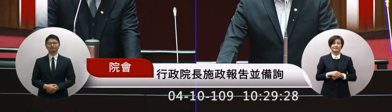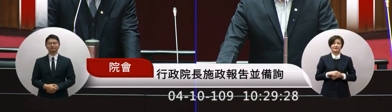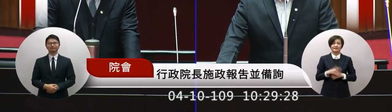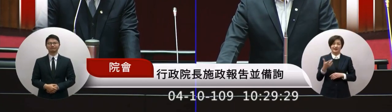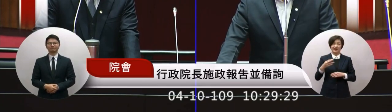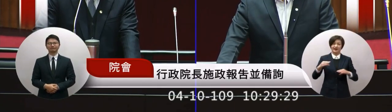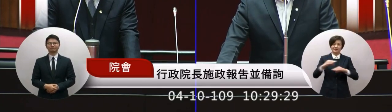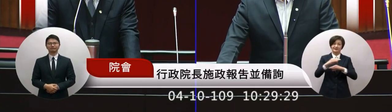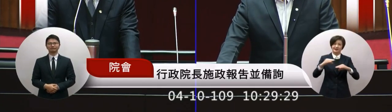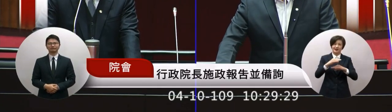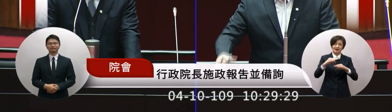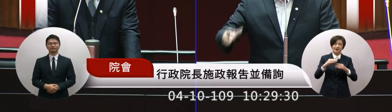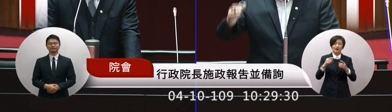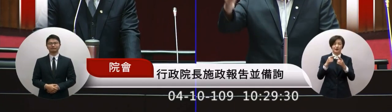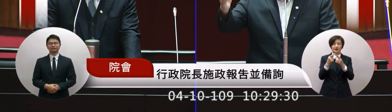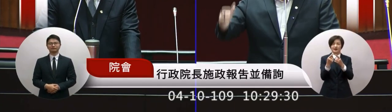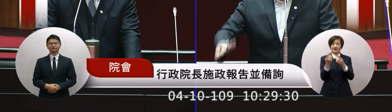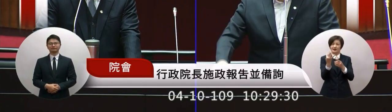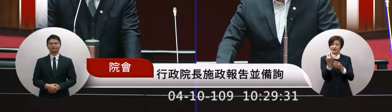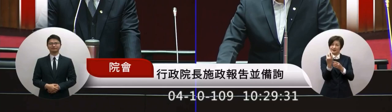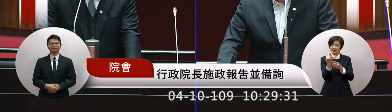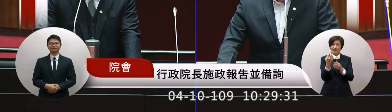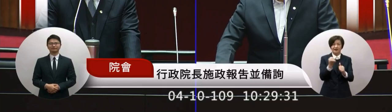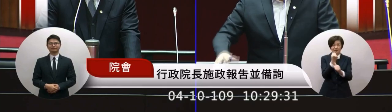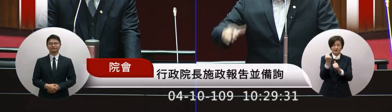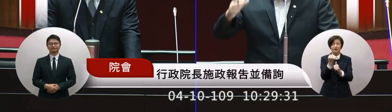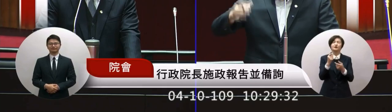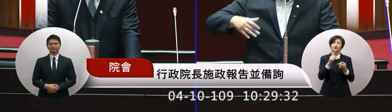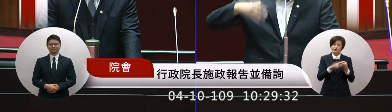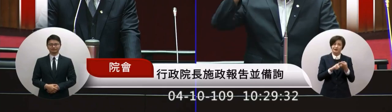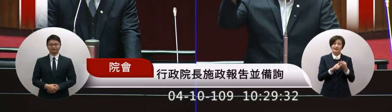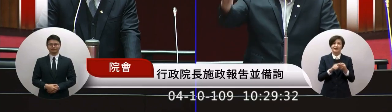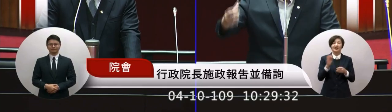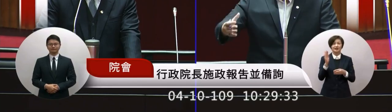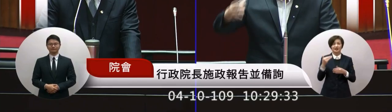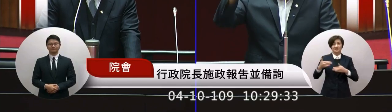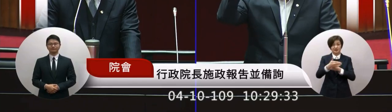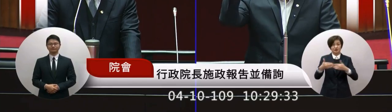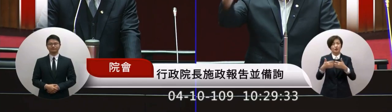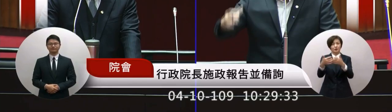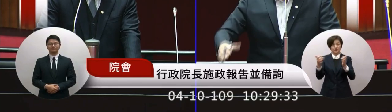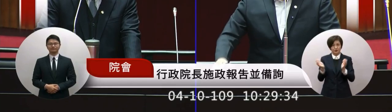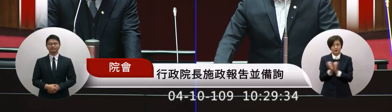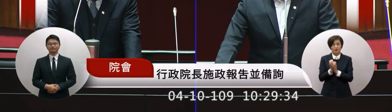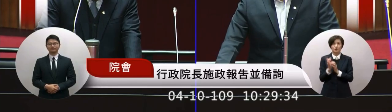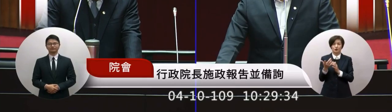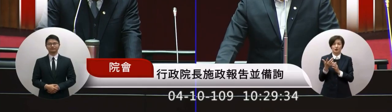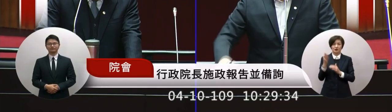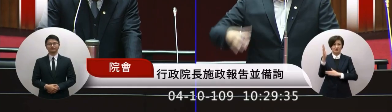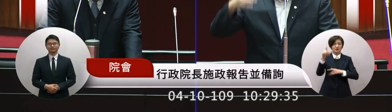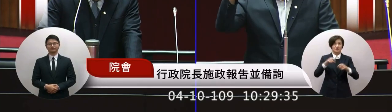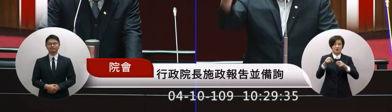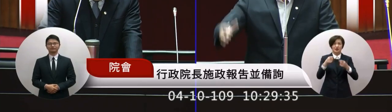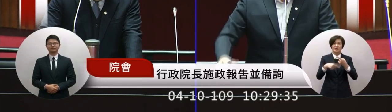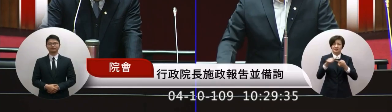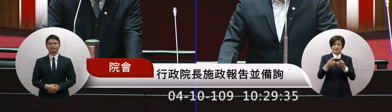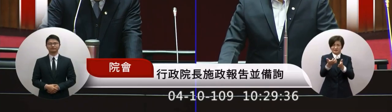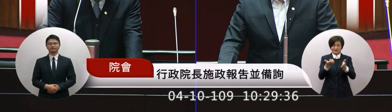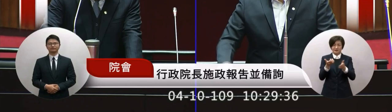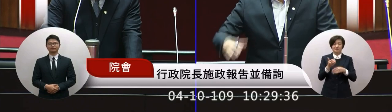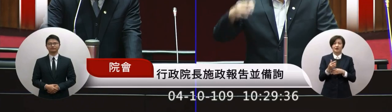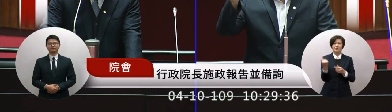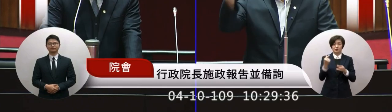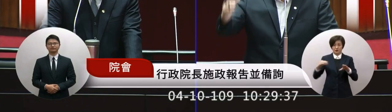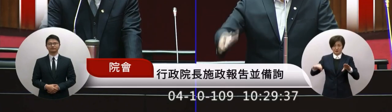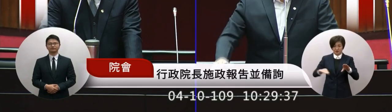用車流管制是OK的但是是不是我們的交通部在上高速公路或者在整個要進入景點的